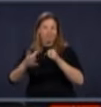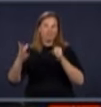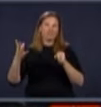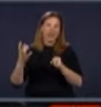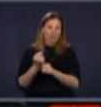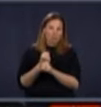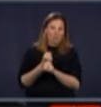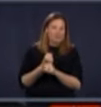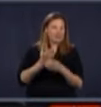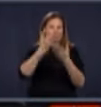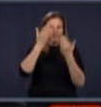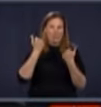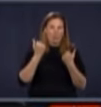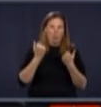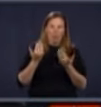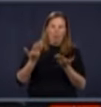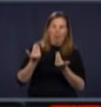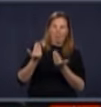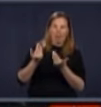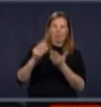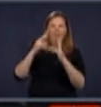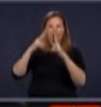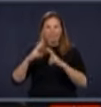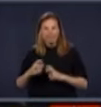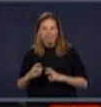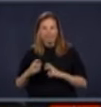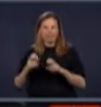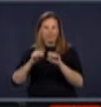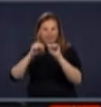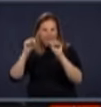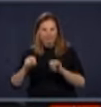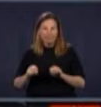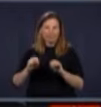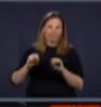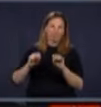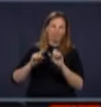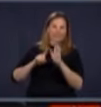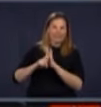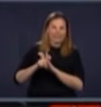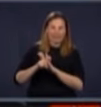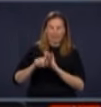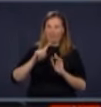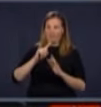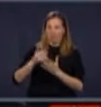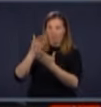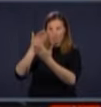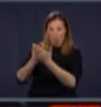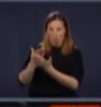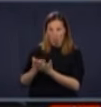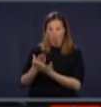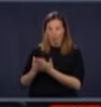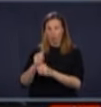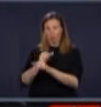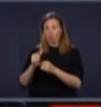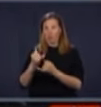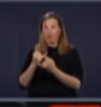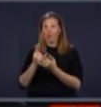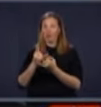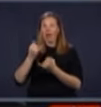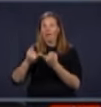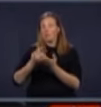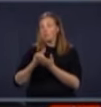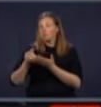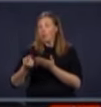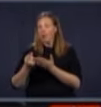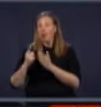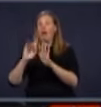exacte, parce que notre système va pouvoir nous donner l'effet probablement à la fin de cette semaine. et on